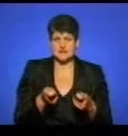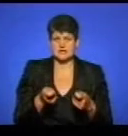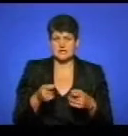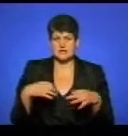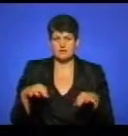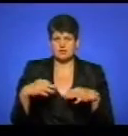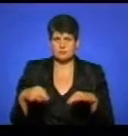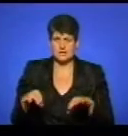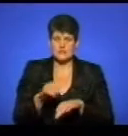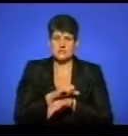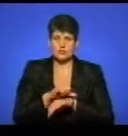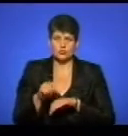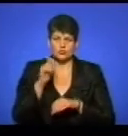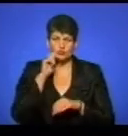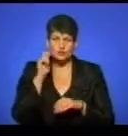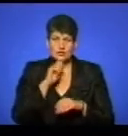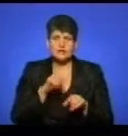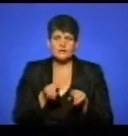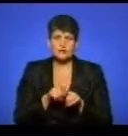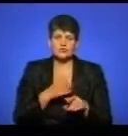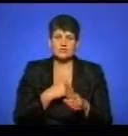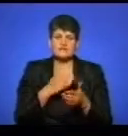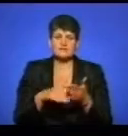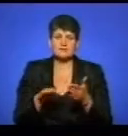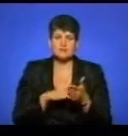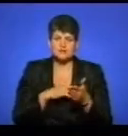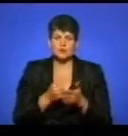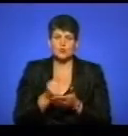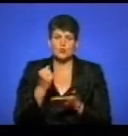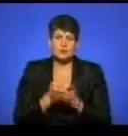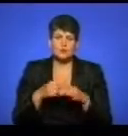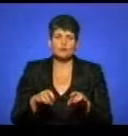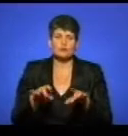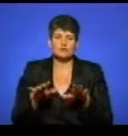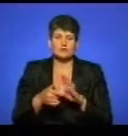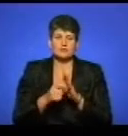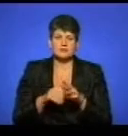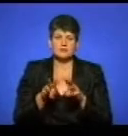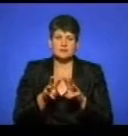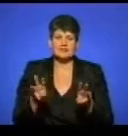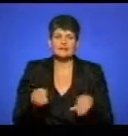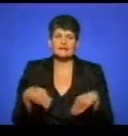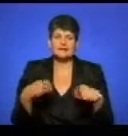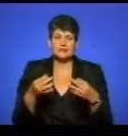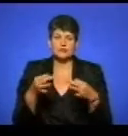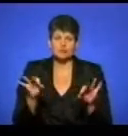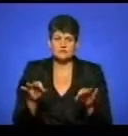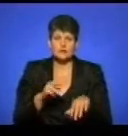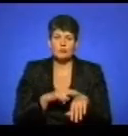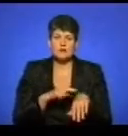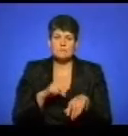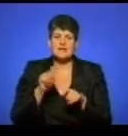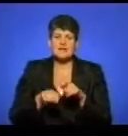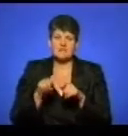Україну. Також хотілося, щоб влада відмінила ухвалення постанови, згідно з якої Кабінет міністрів надав дозвіл поліції перевіряти